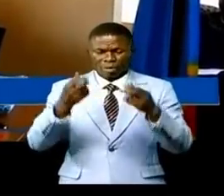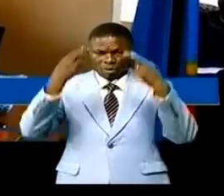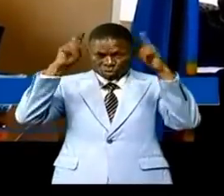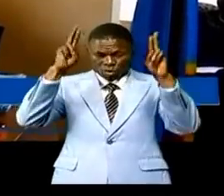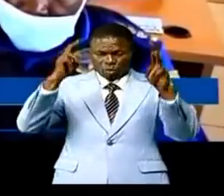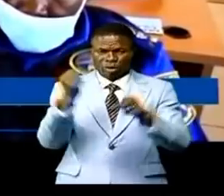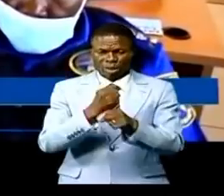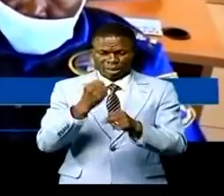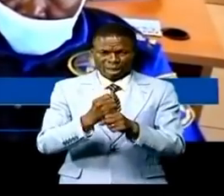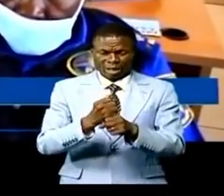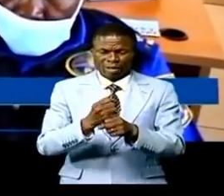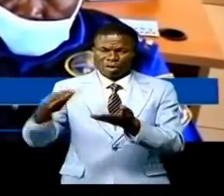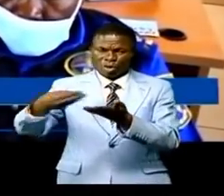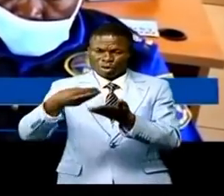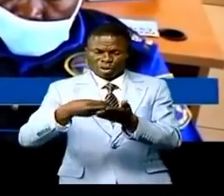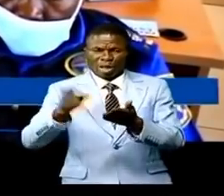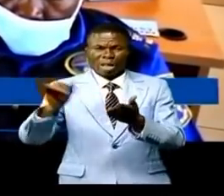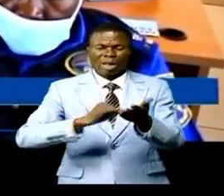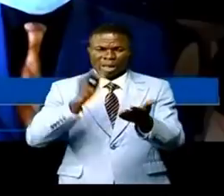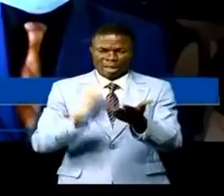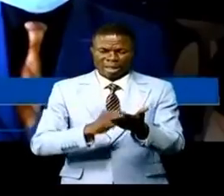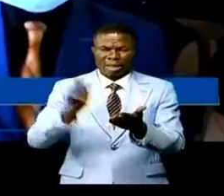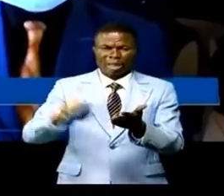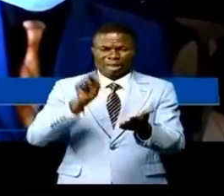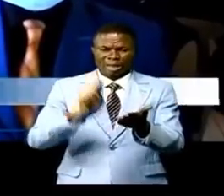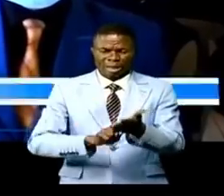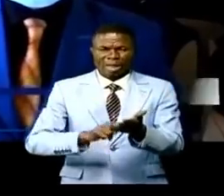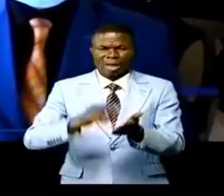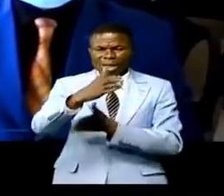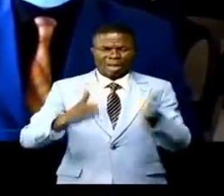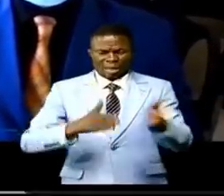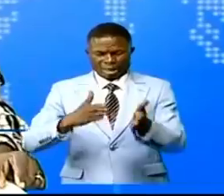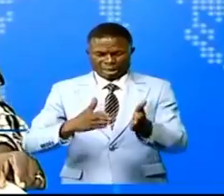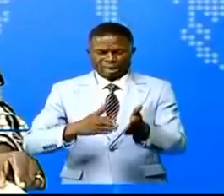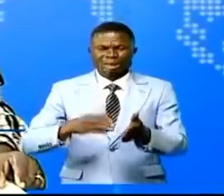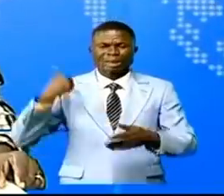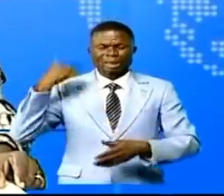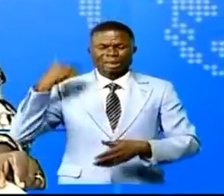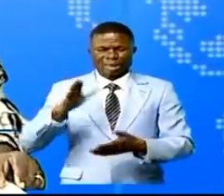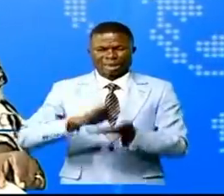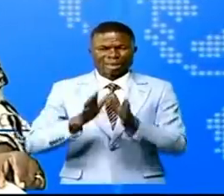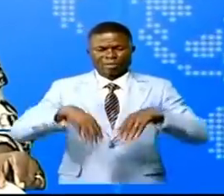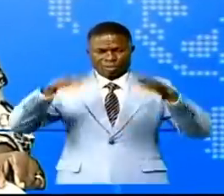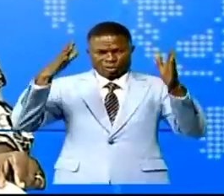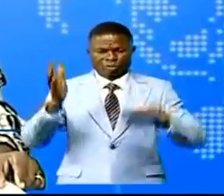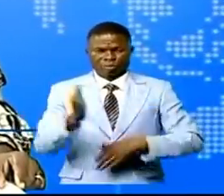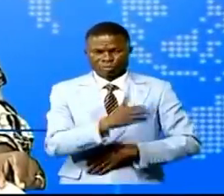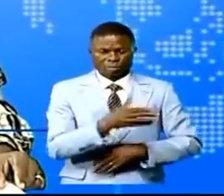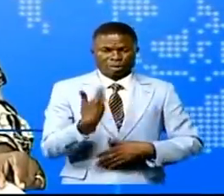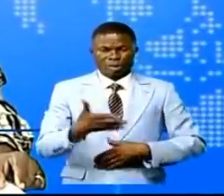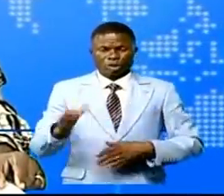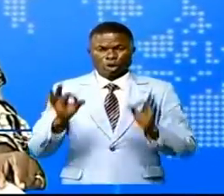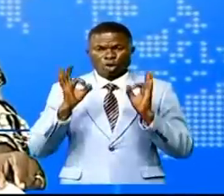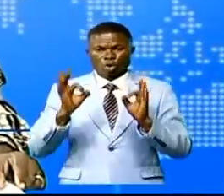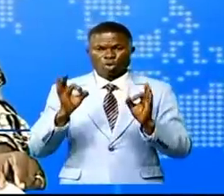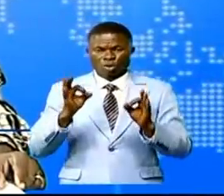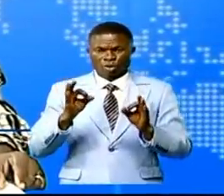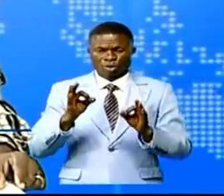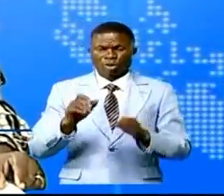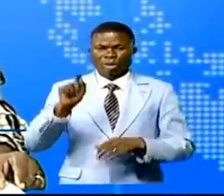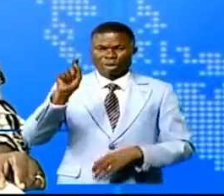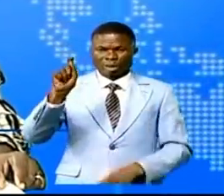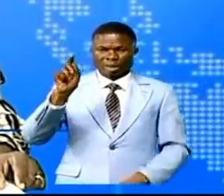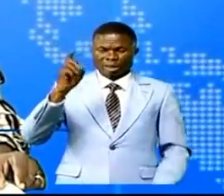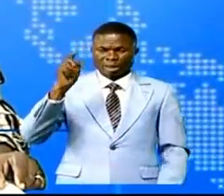opérations des collectes des impôts, des taxes et des recettes non fiscales. Les innovations réalisées par la Dégirade à